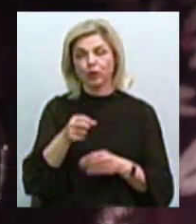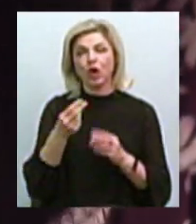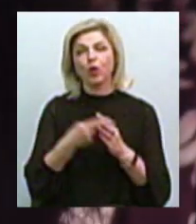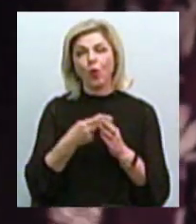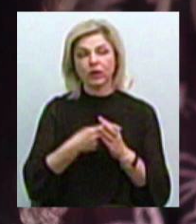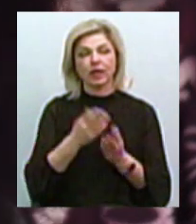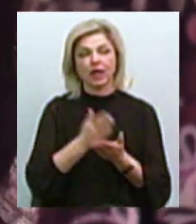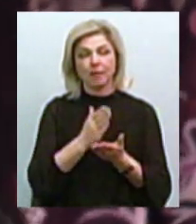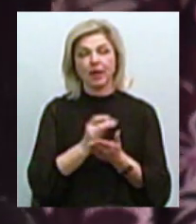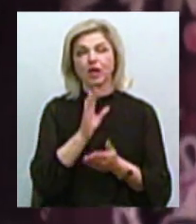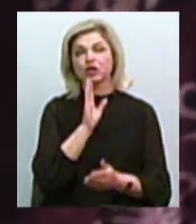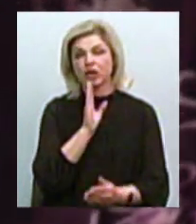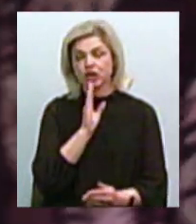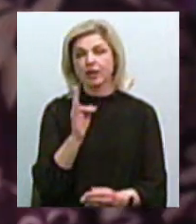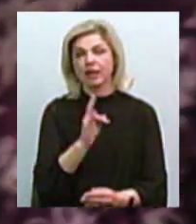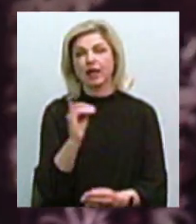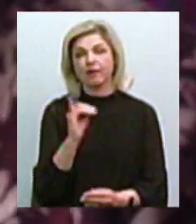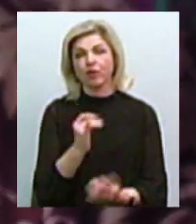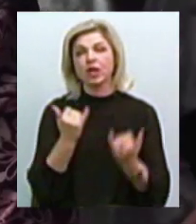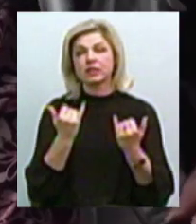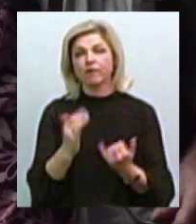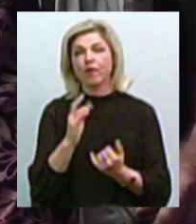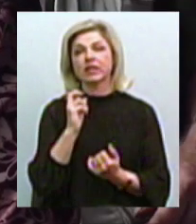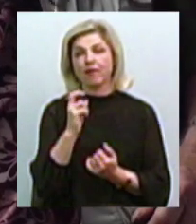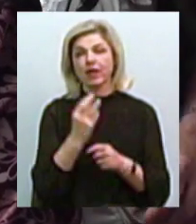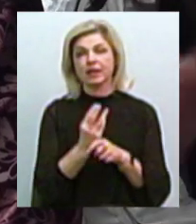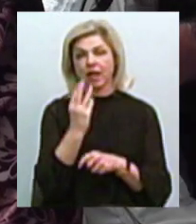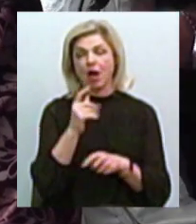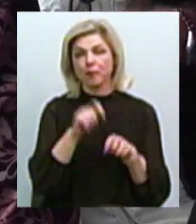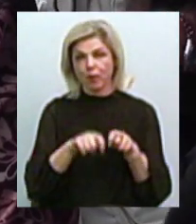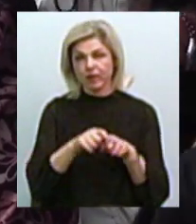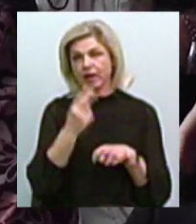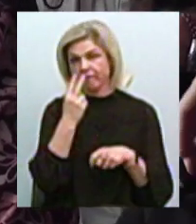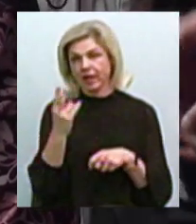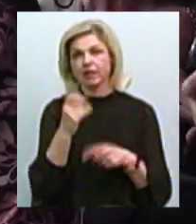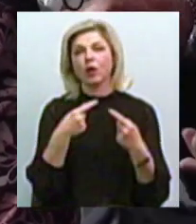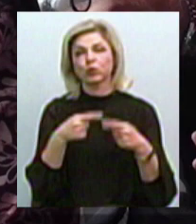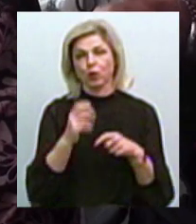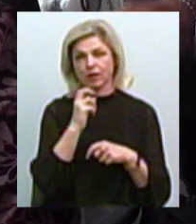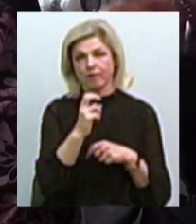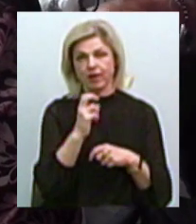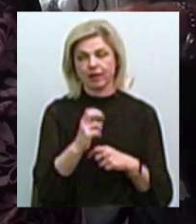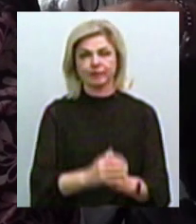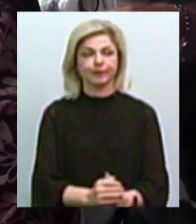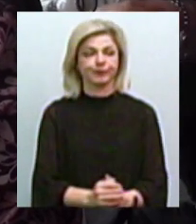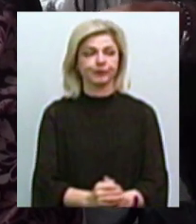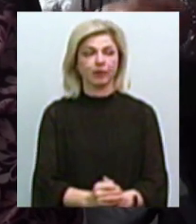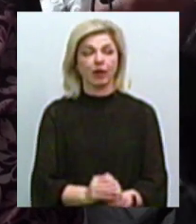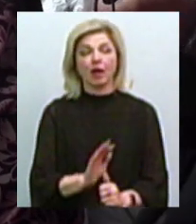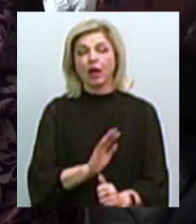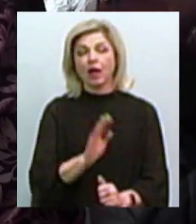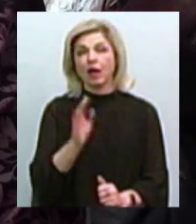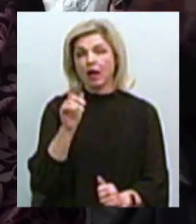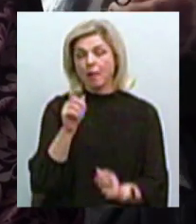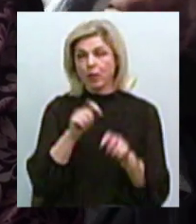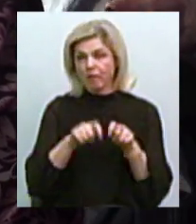має і Наталя Іванова. Каже, сьогодні в трамваї втретє. Перевіряючих бачила на інших маршрутах. Ні, вони нічого не